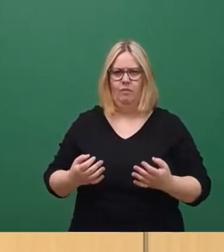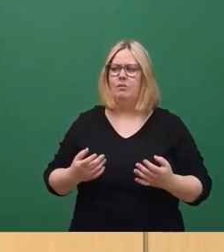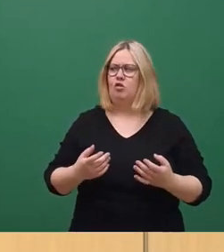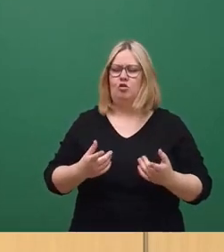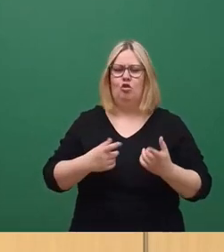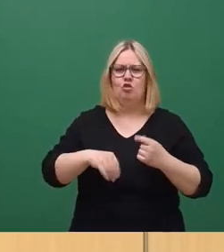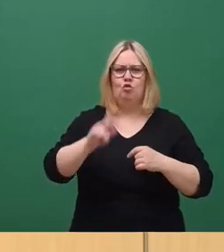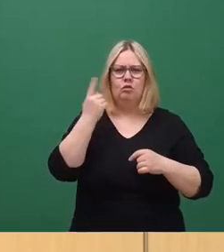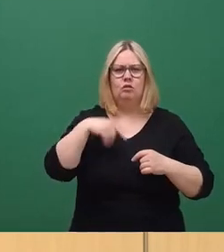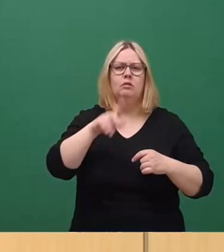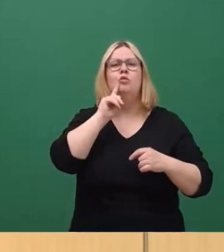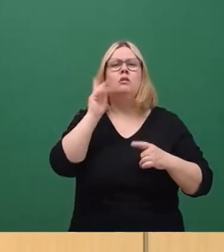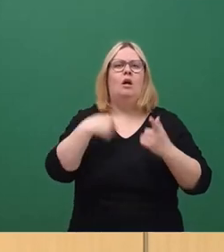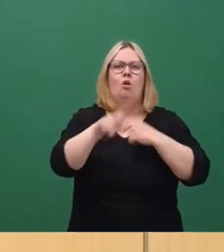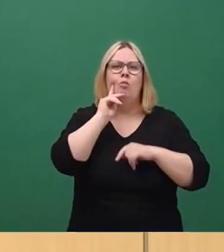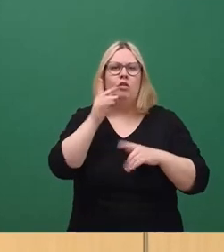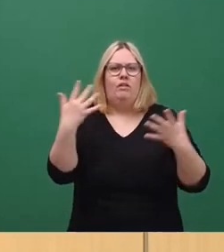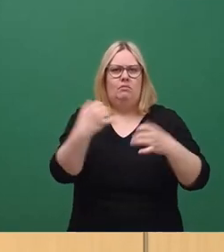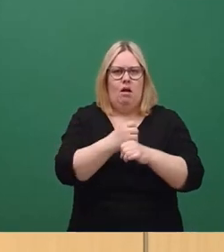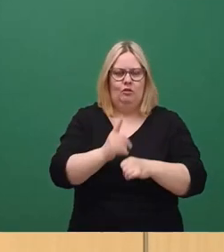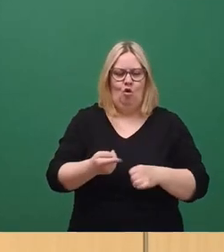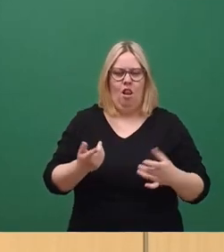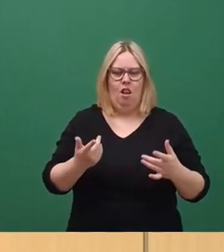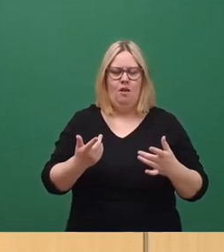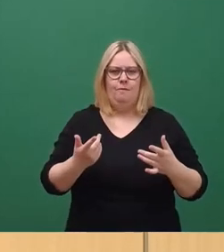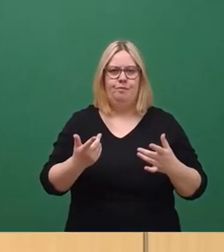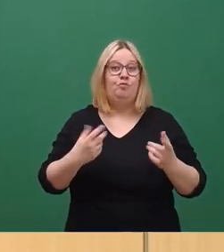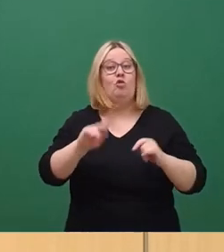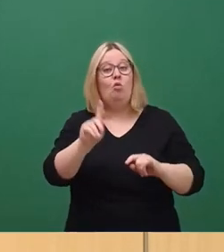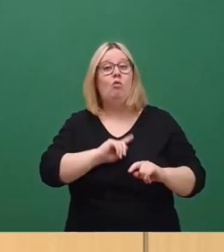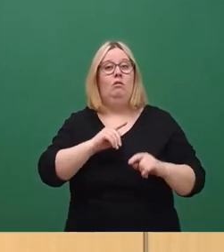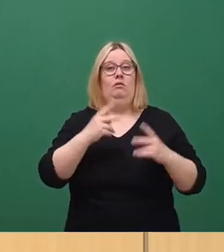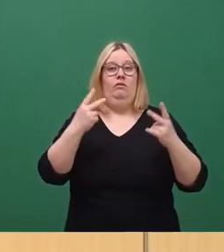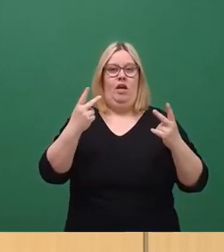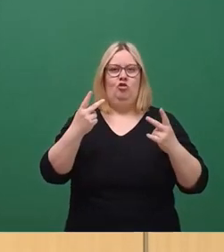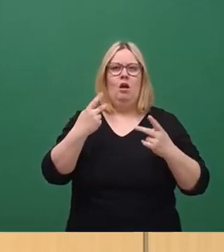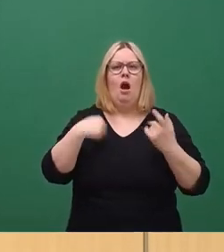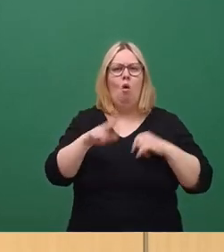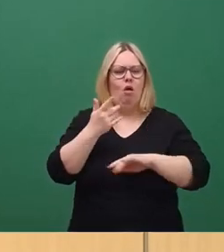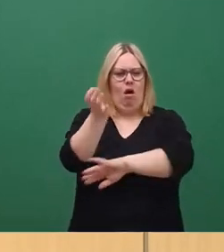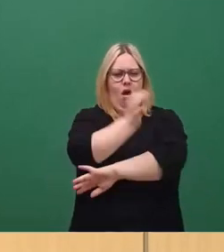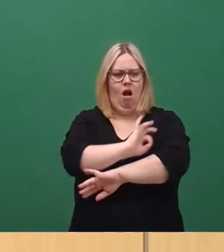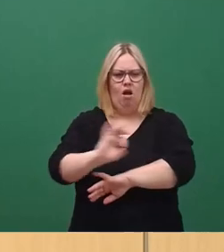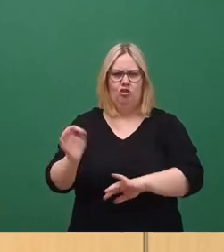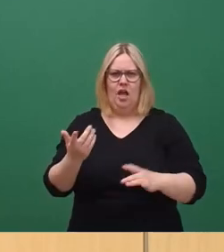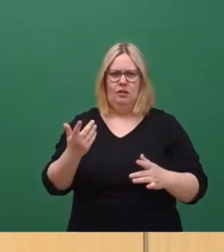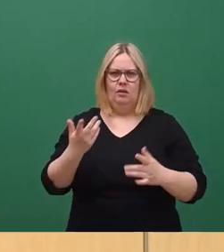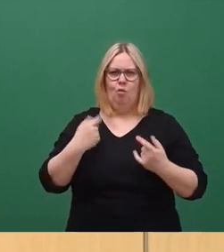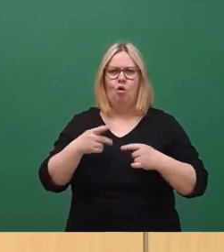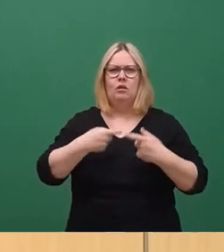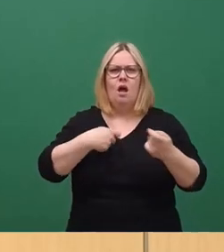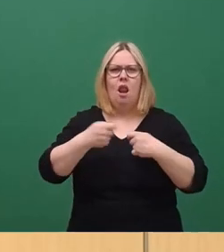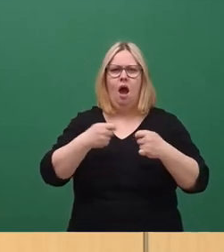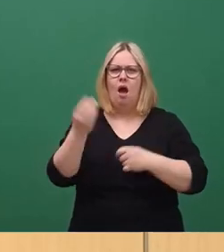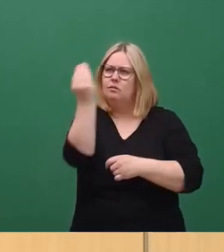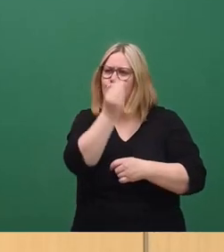Das entspricht überhaupt nicht dem, was es mal sein sollte. Und ich will auch an die archigrafische Qualität der Ladenbeschriftung, der